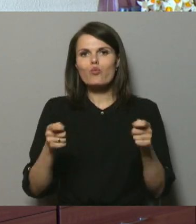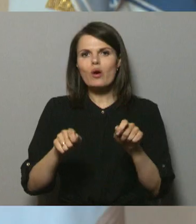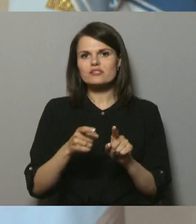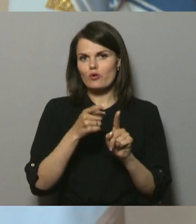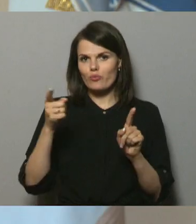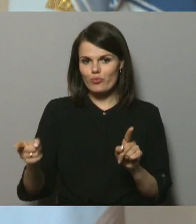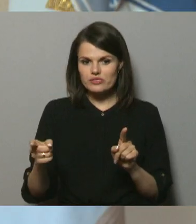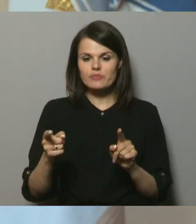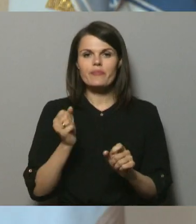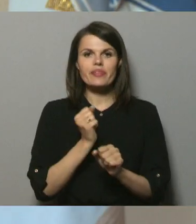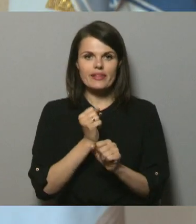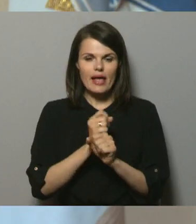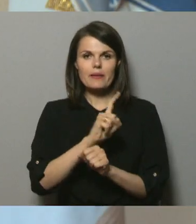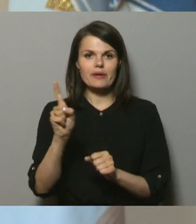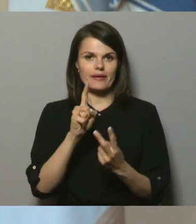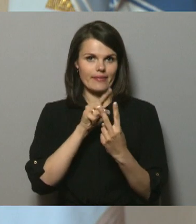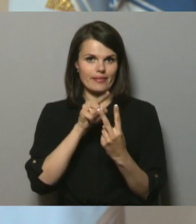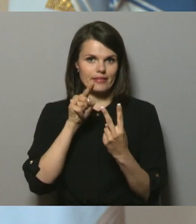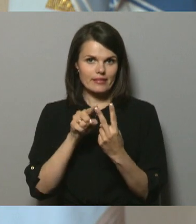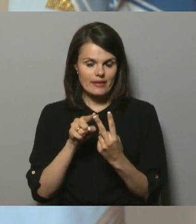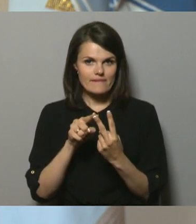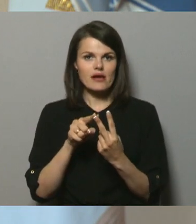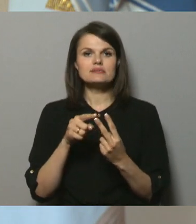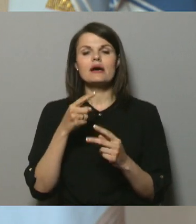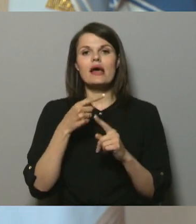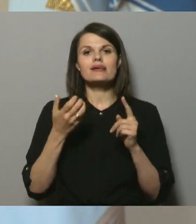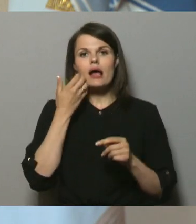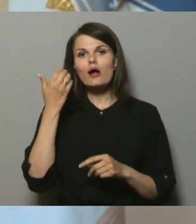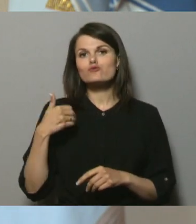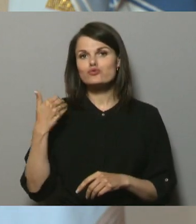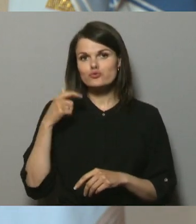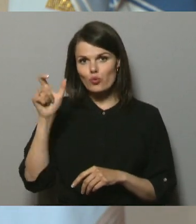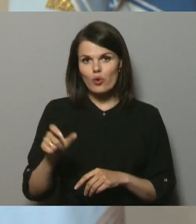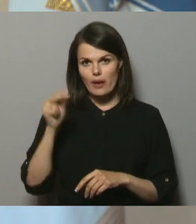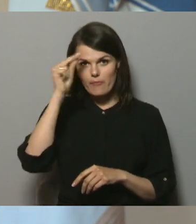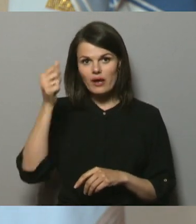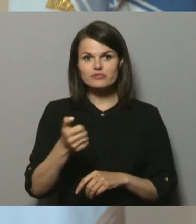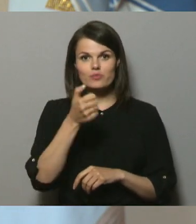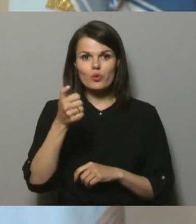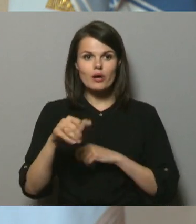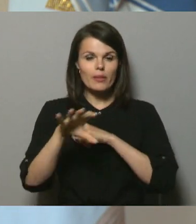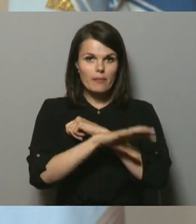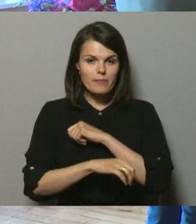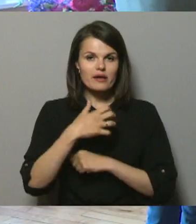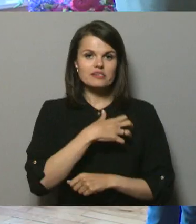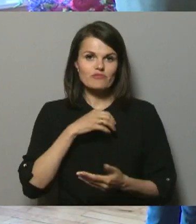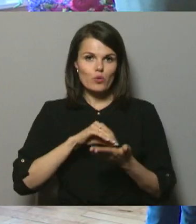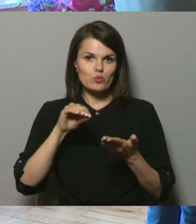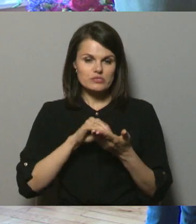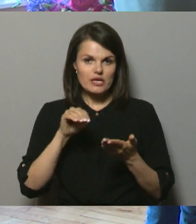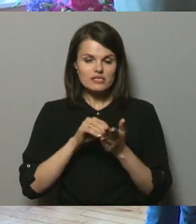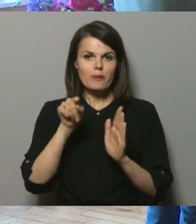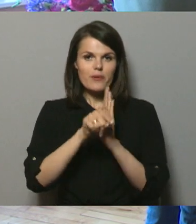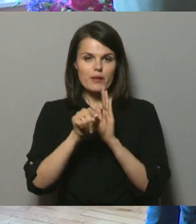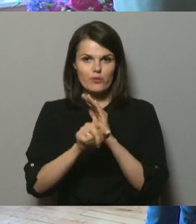posman. Principā darbi ir divi. Divas reizes, kad skolēnam mācību gadu beigās jāuzraksta pārbaudas darbs. Tas